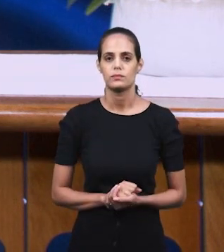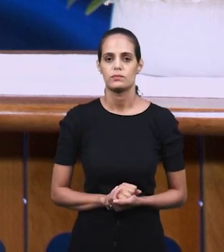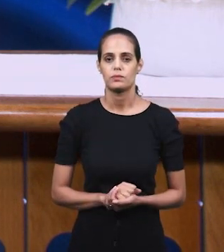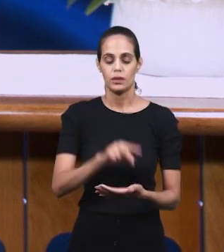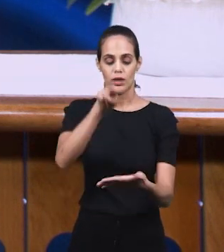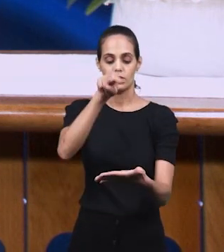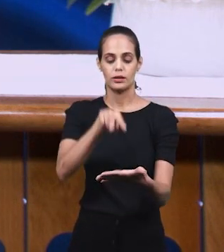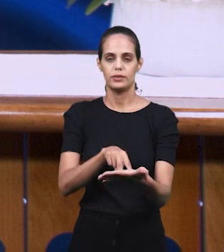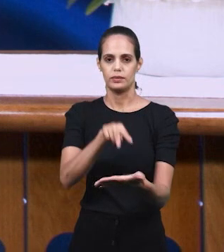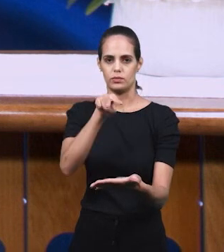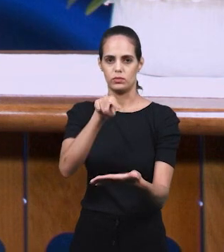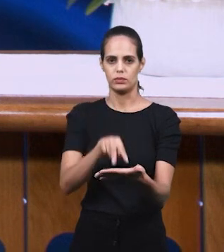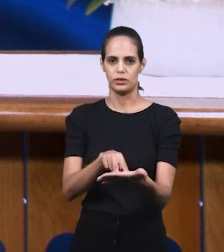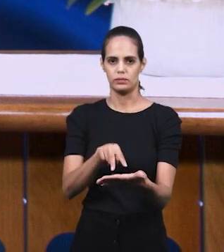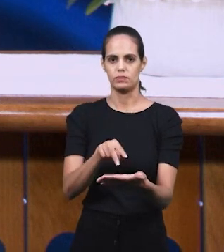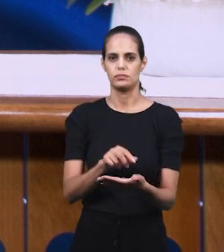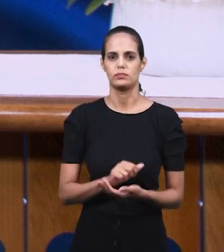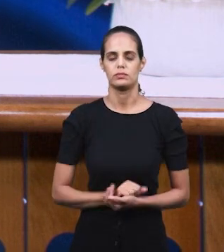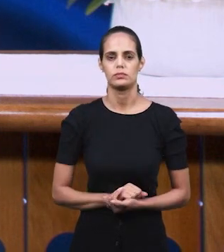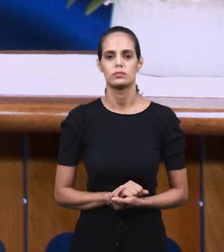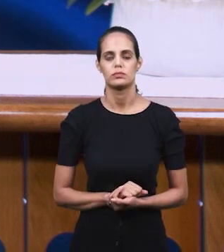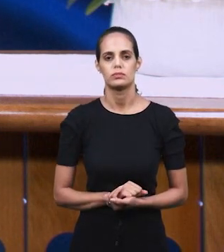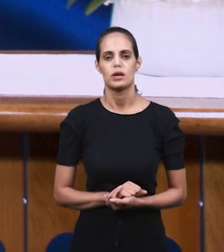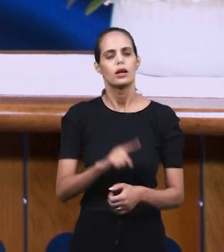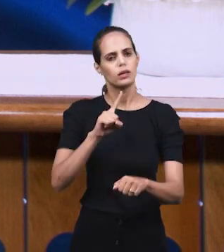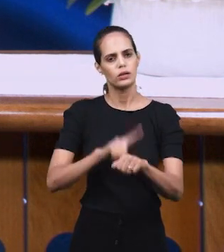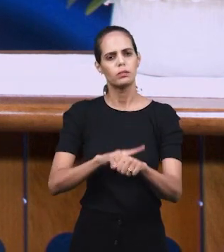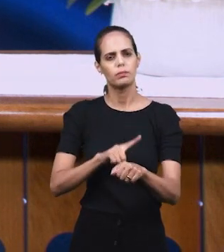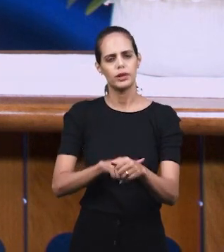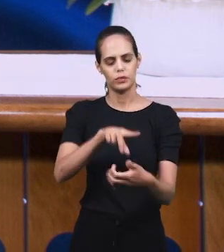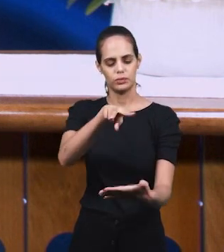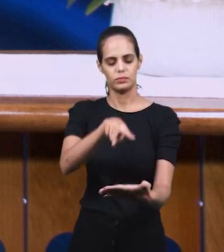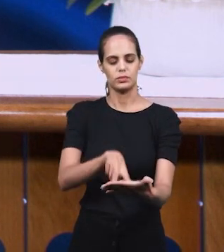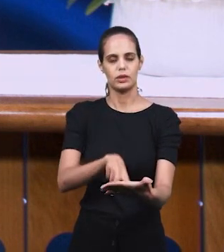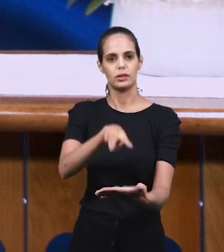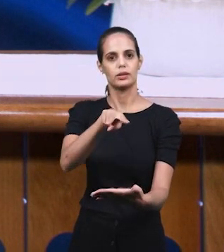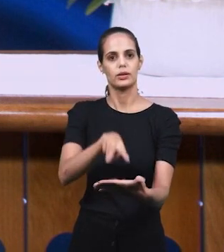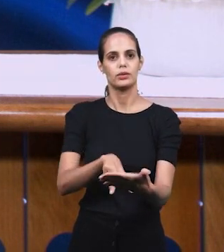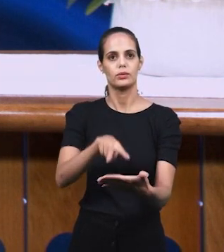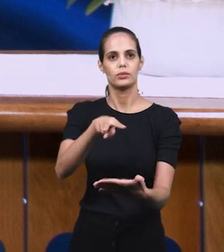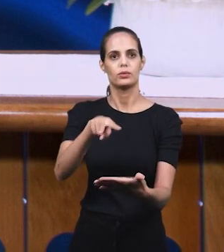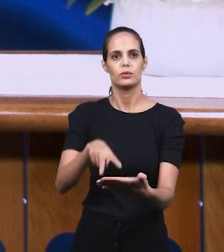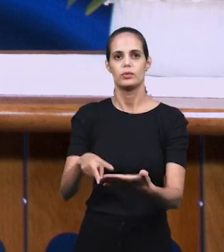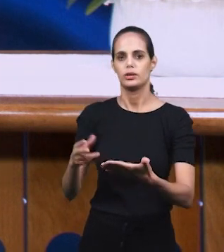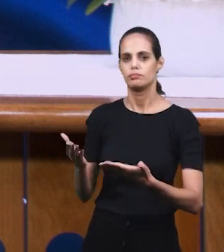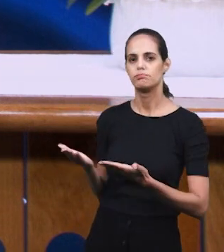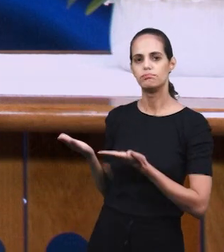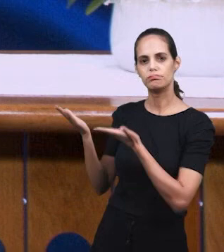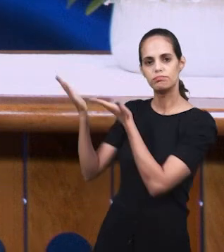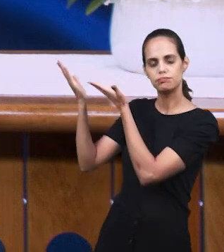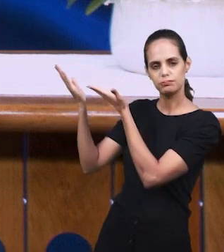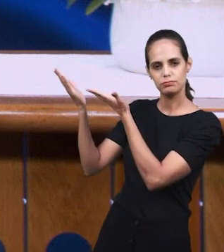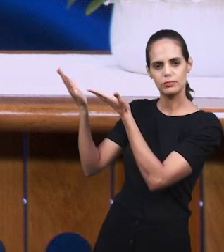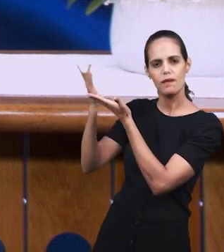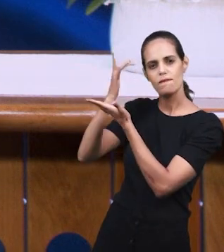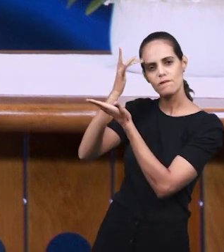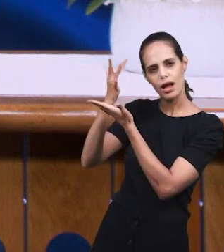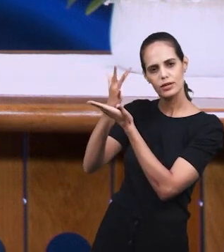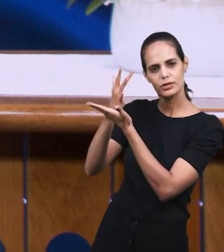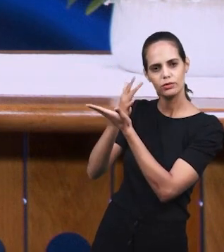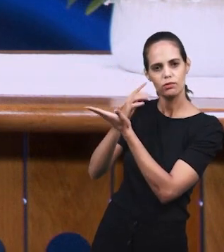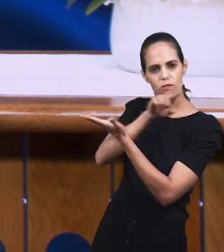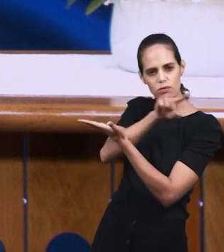15. Евангелие от Марка, последняя глава, глава 16. Мы также будем